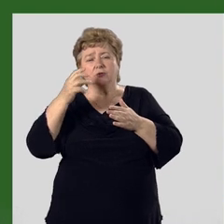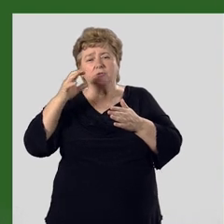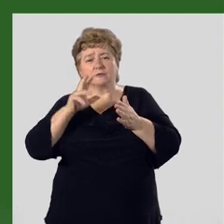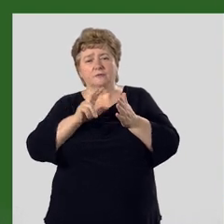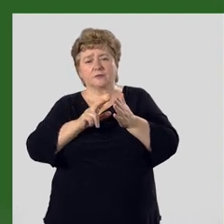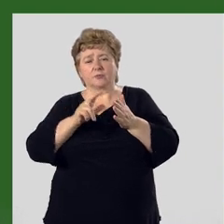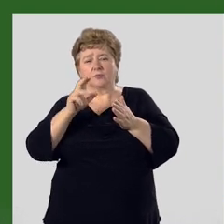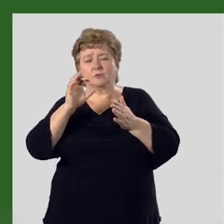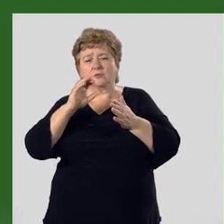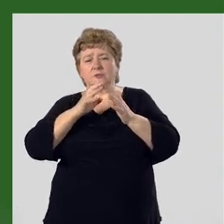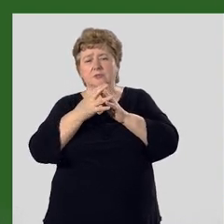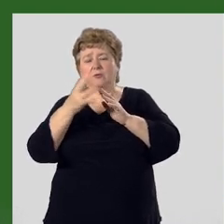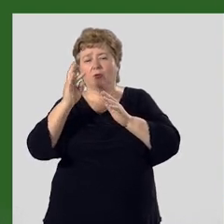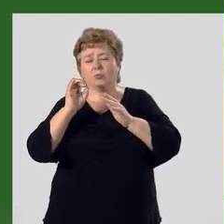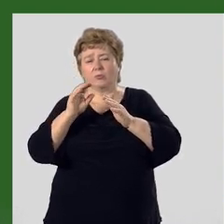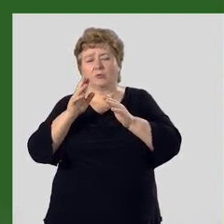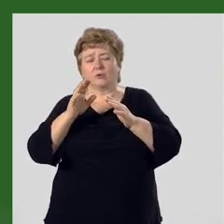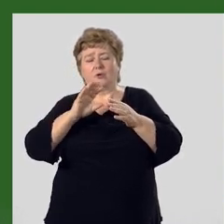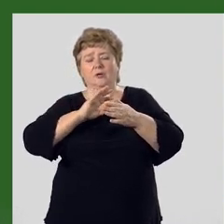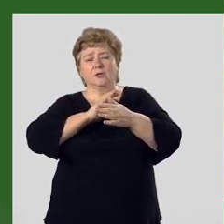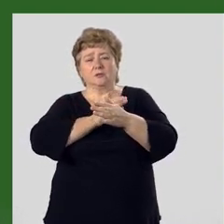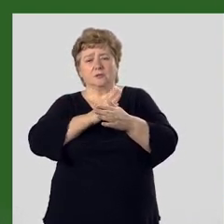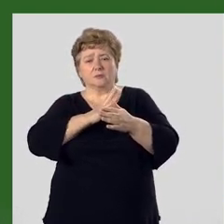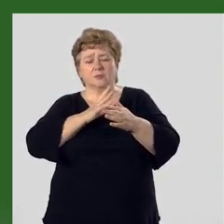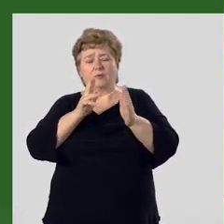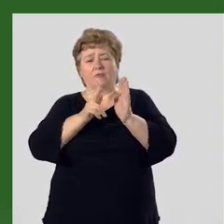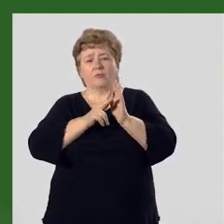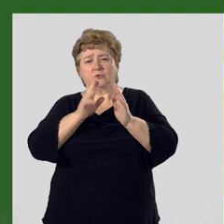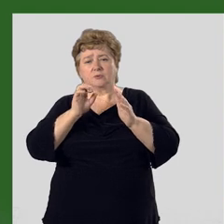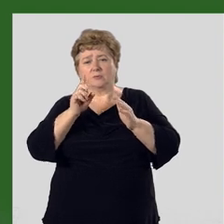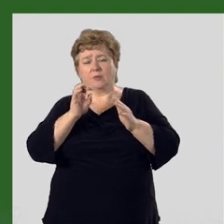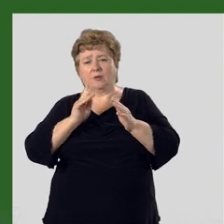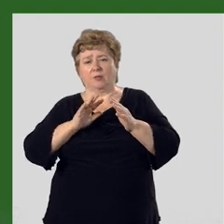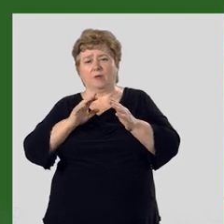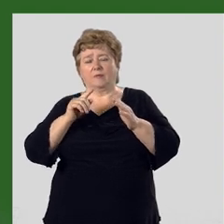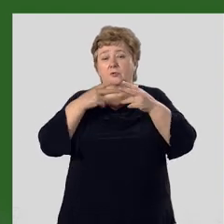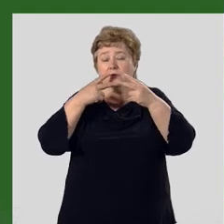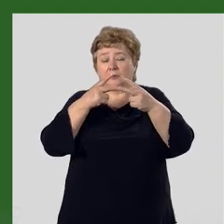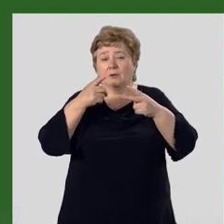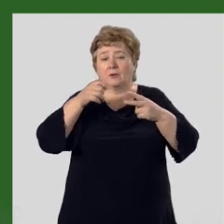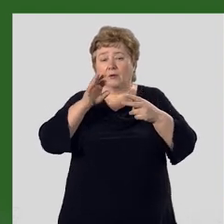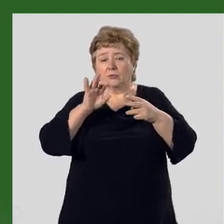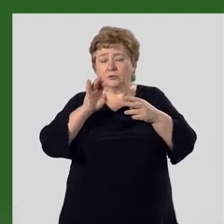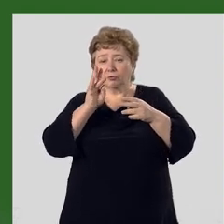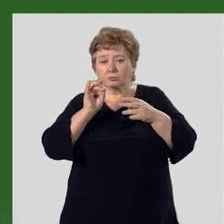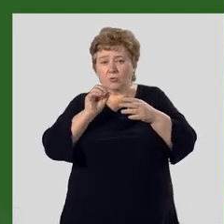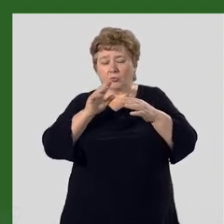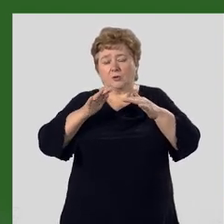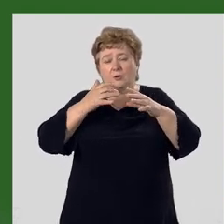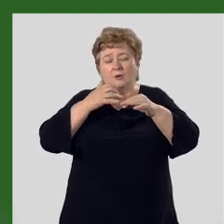в селе Нура землетрясение было силой 8 баллов. С точки зрения геотектоники,